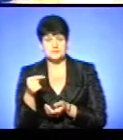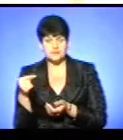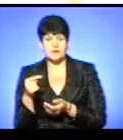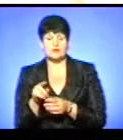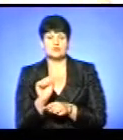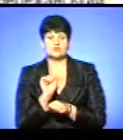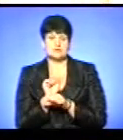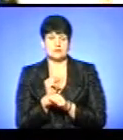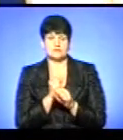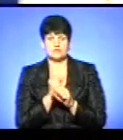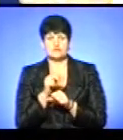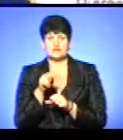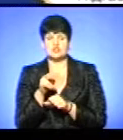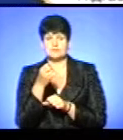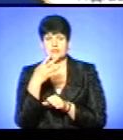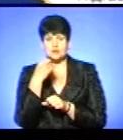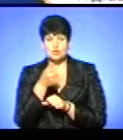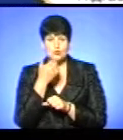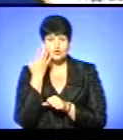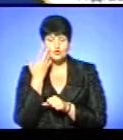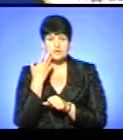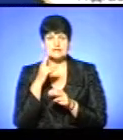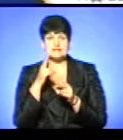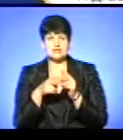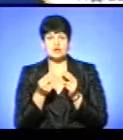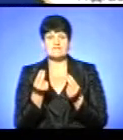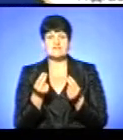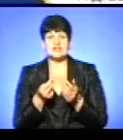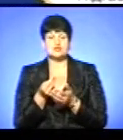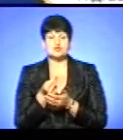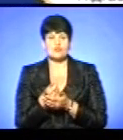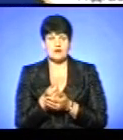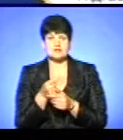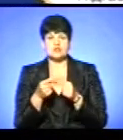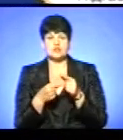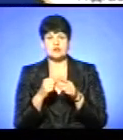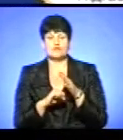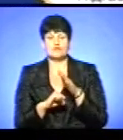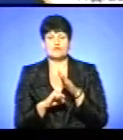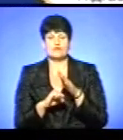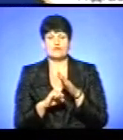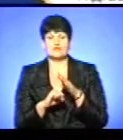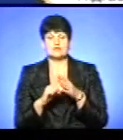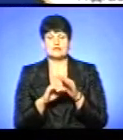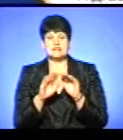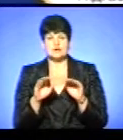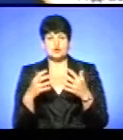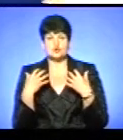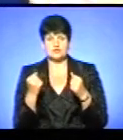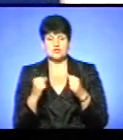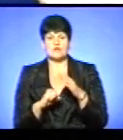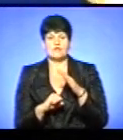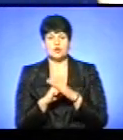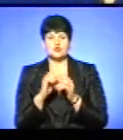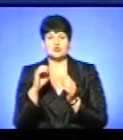2015 році. Якраз тоді, коли закінчилося фінансування дитячого оздоровлення через фонд соціальних трати